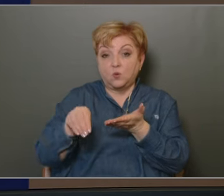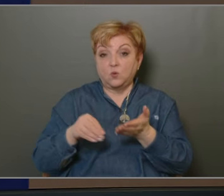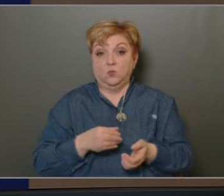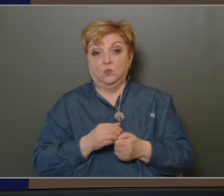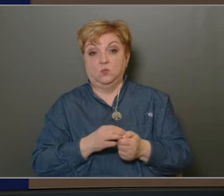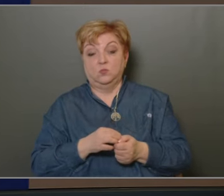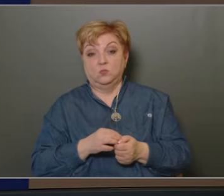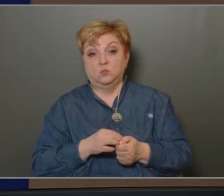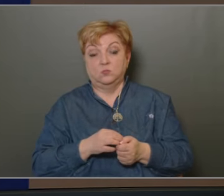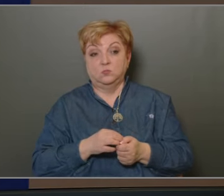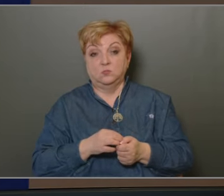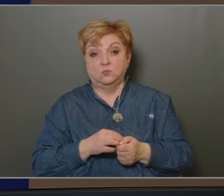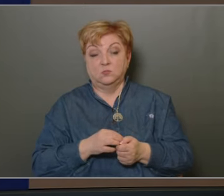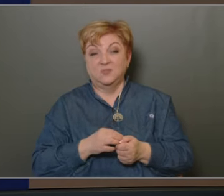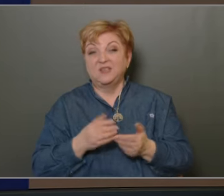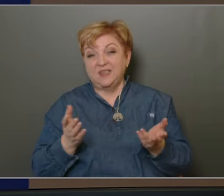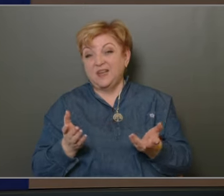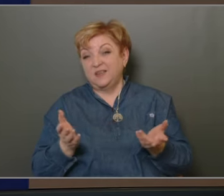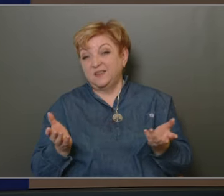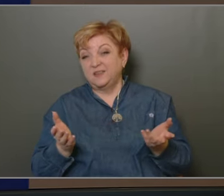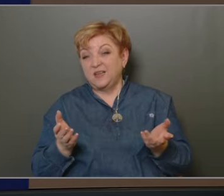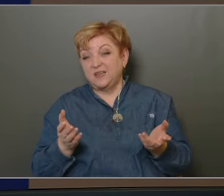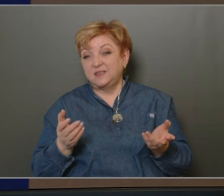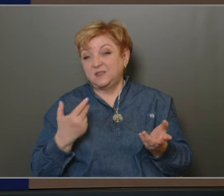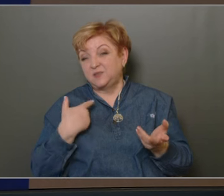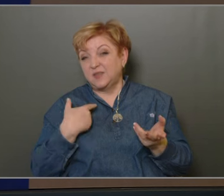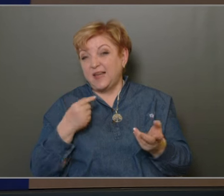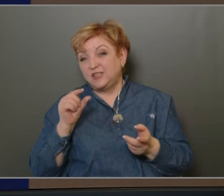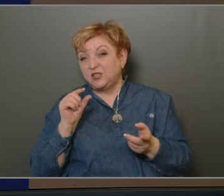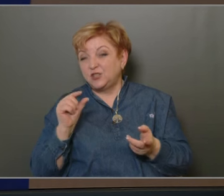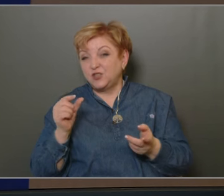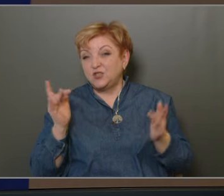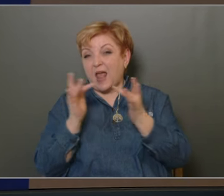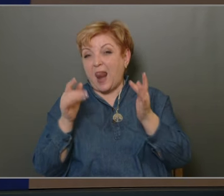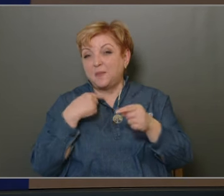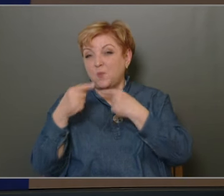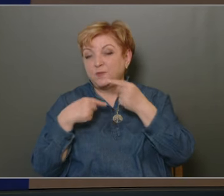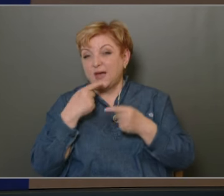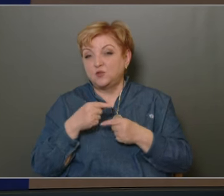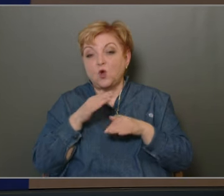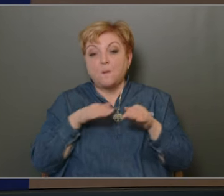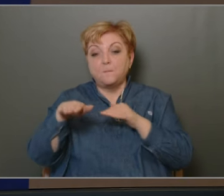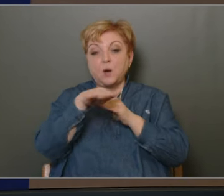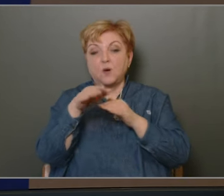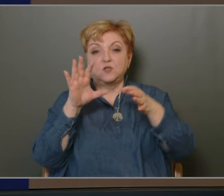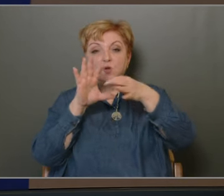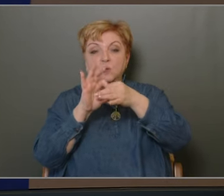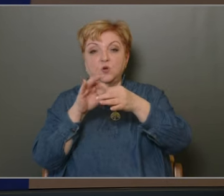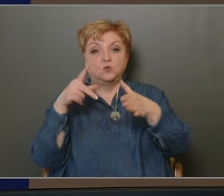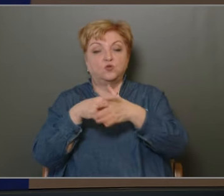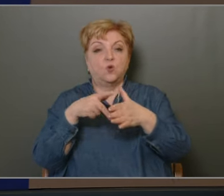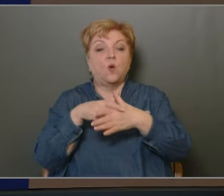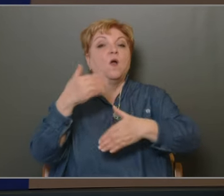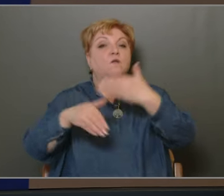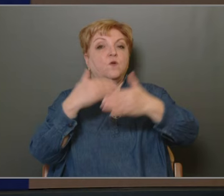szociális segélyezésre. Azért azért ez egy kicsit úgy gondolom, hogy ellenhondásos. A parkolással kapcsolatos dolog az